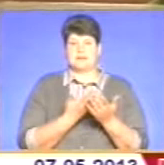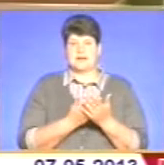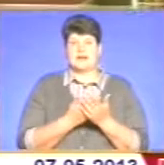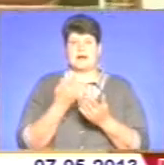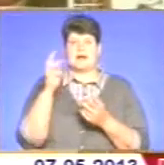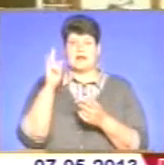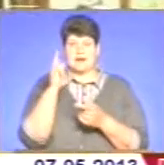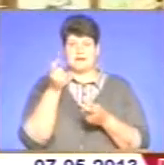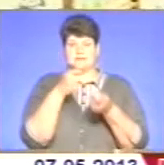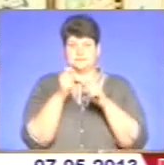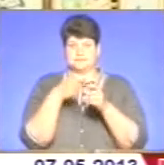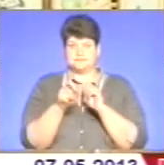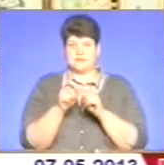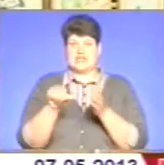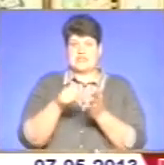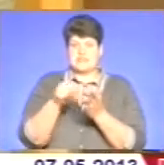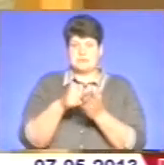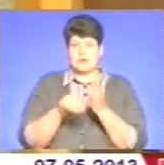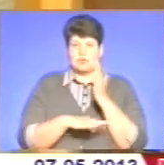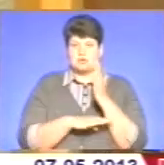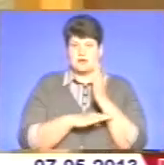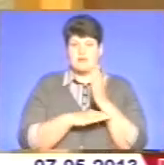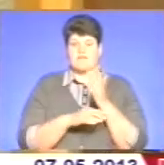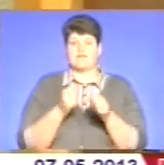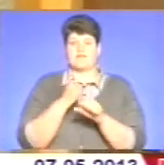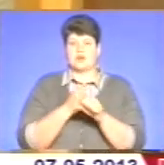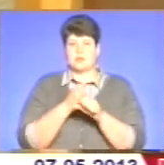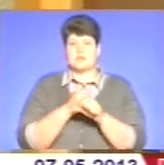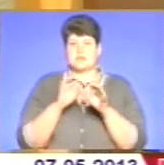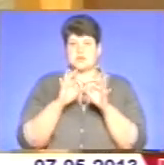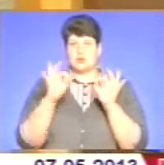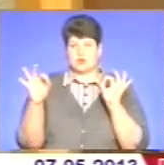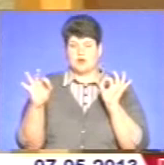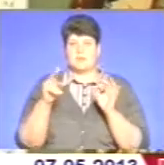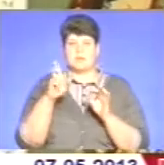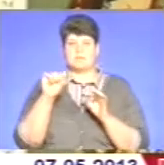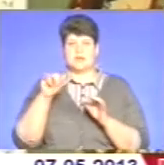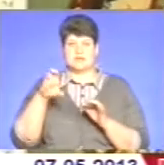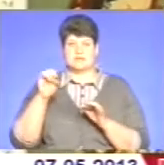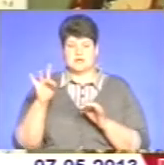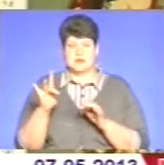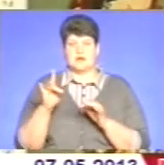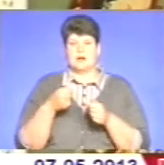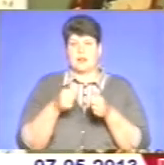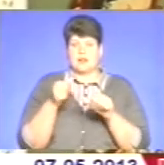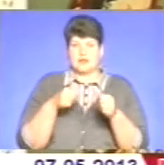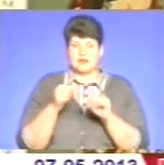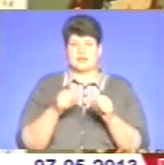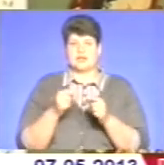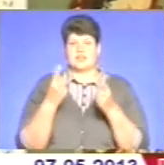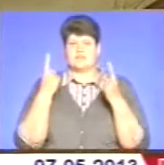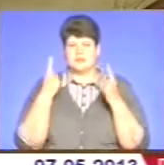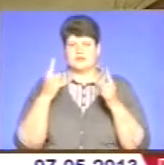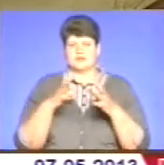лялька, травомотанка, різьба по дереву, вироби із соломи, бісеру, вовни, шкіри, глини, а також велика колекція